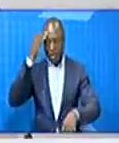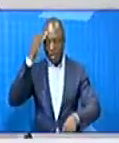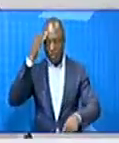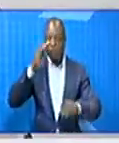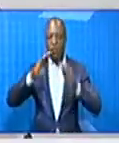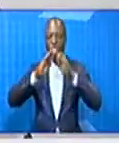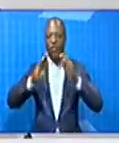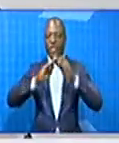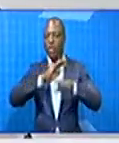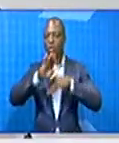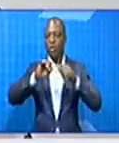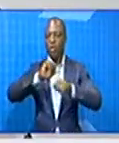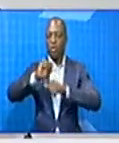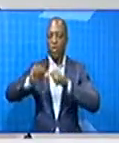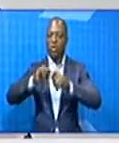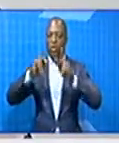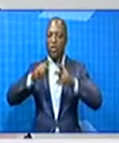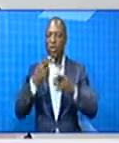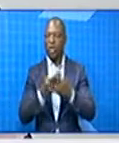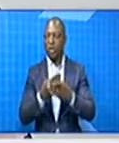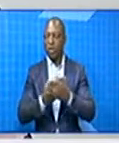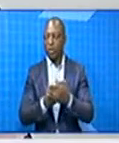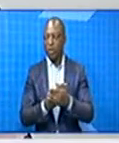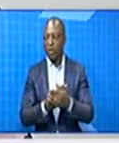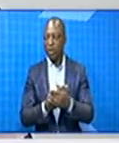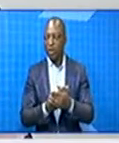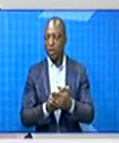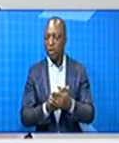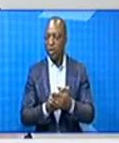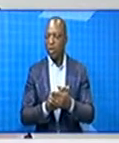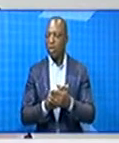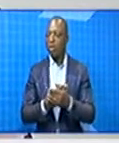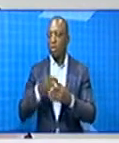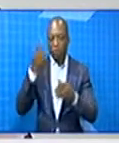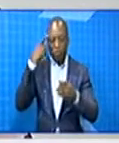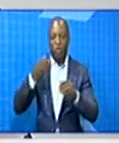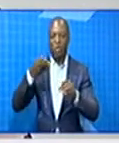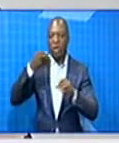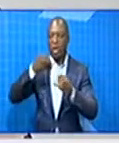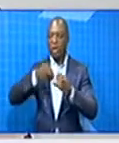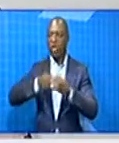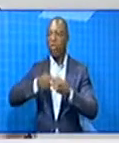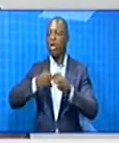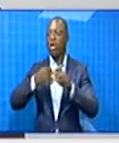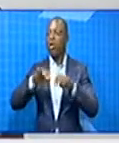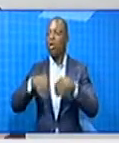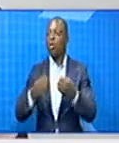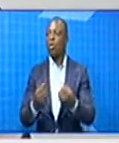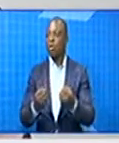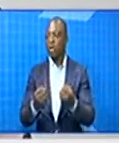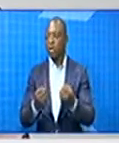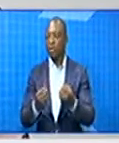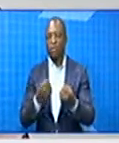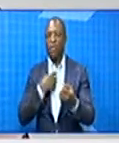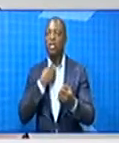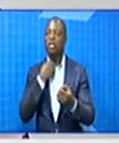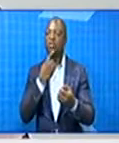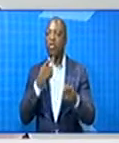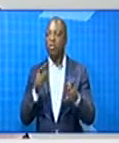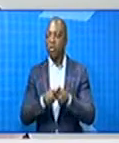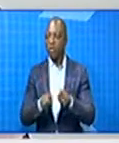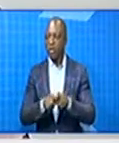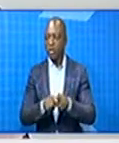fêtière de toutes les associations des personnes handicapées, pour son engagement constant. J'exprime aussi